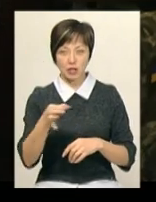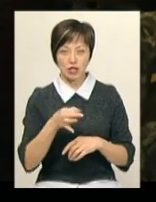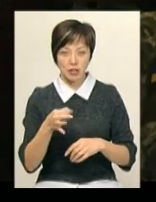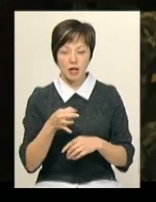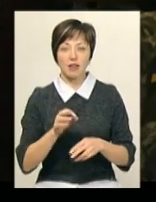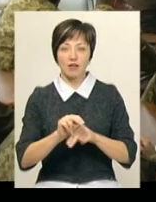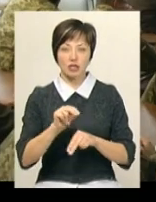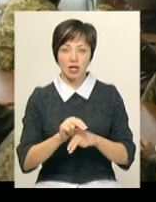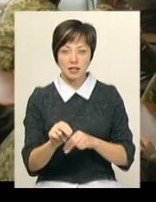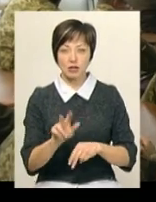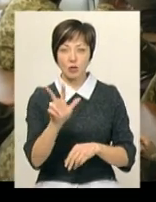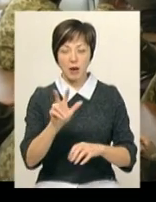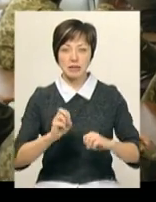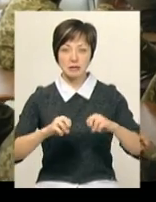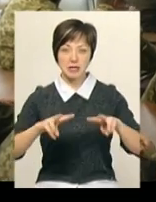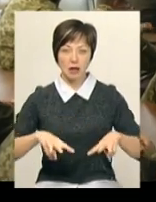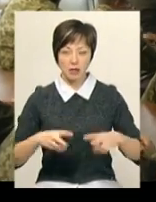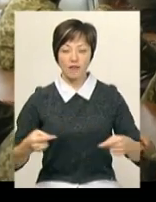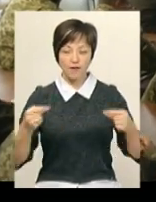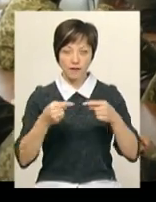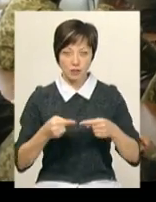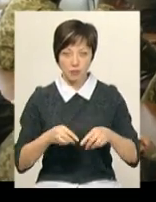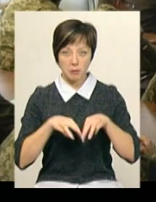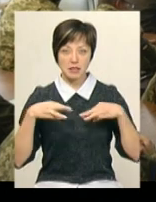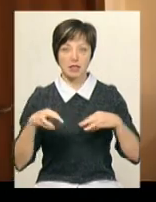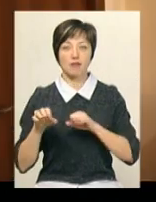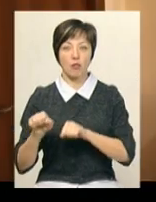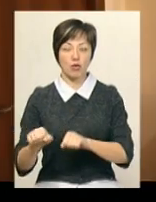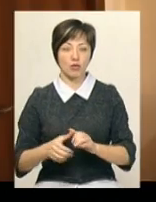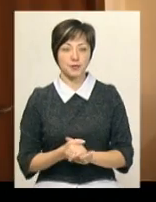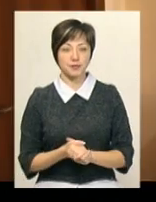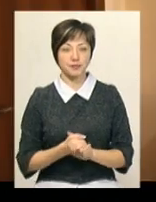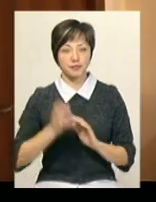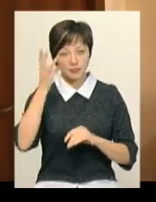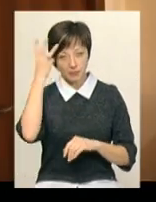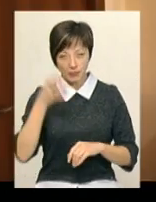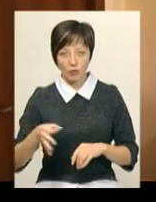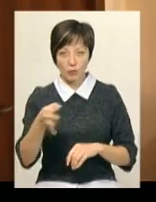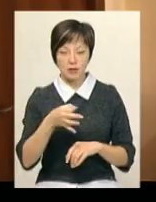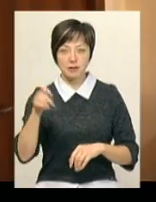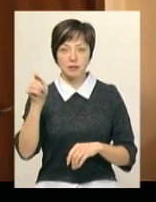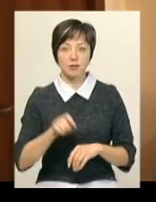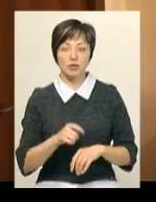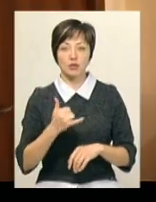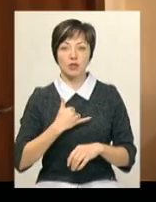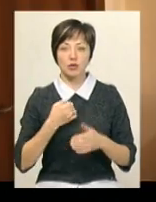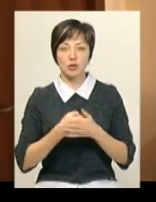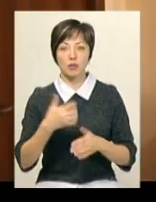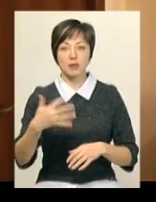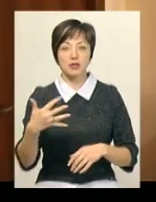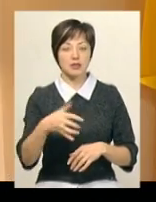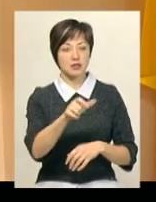Резервісті навчають за трьома спеціальностями, які визначили у Міністерстві оборони. З Смельницької області до нас прибуло до 50